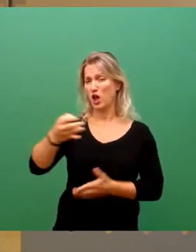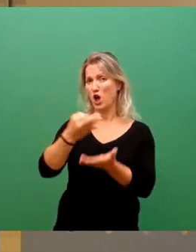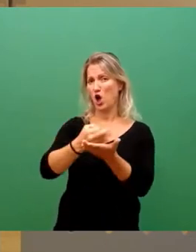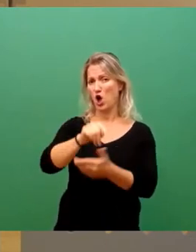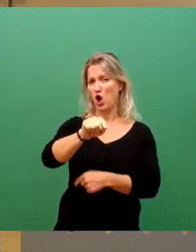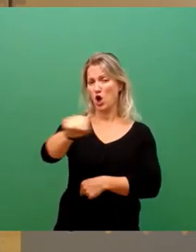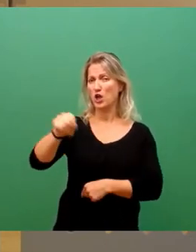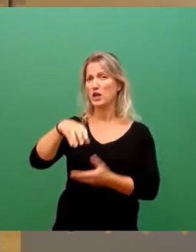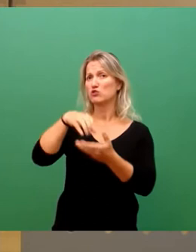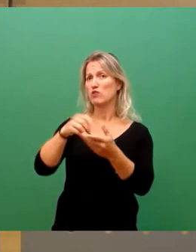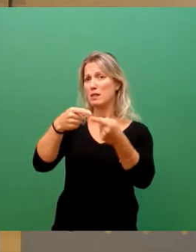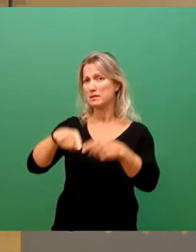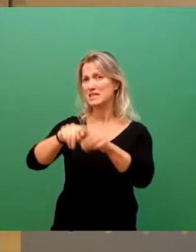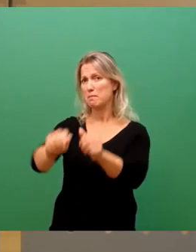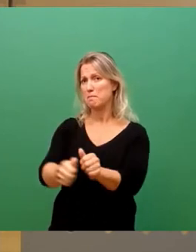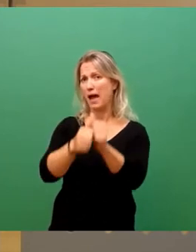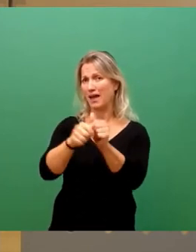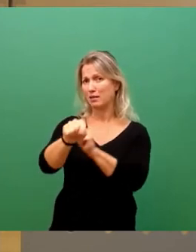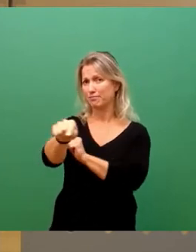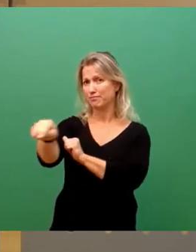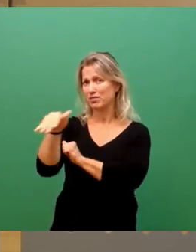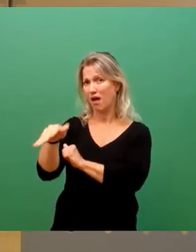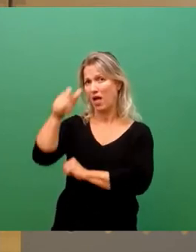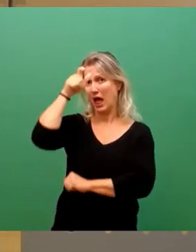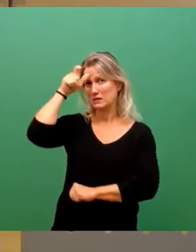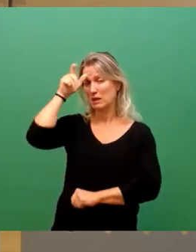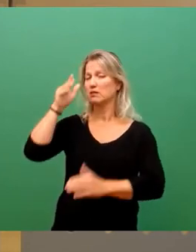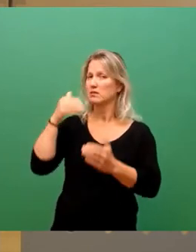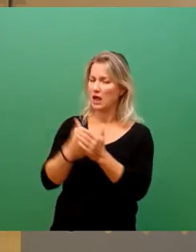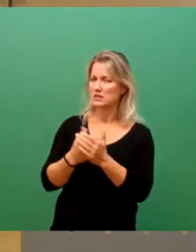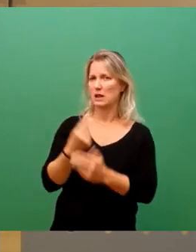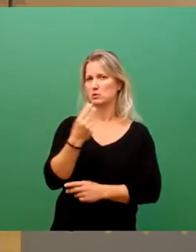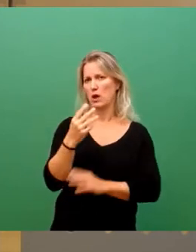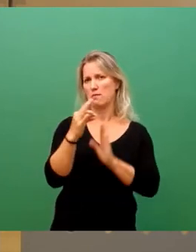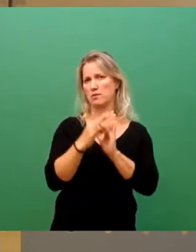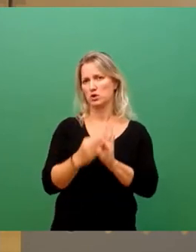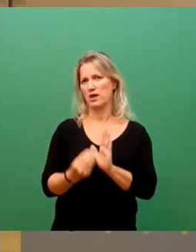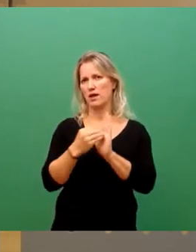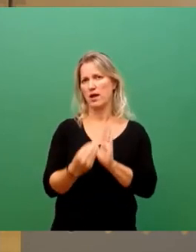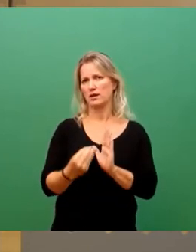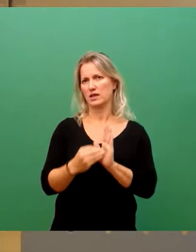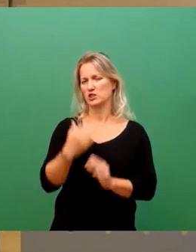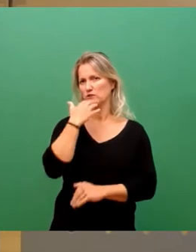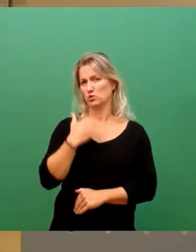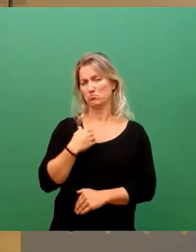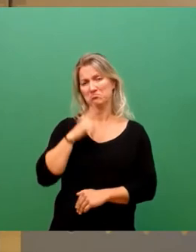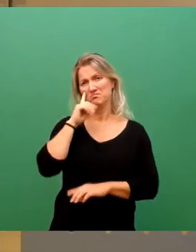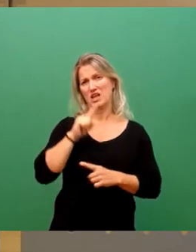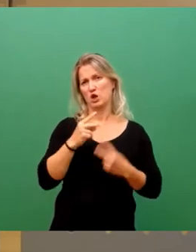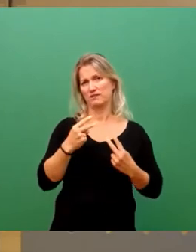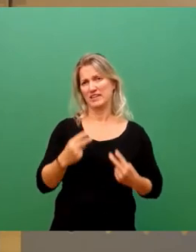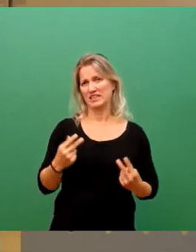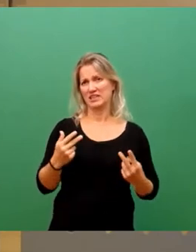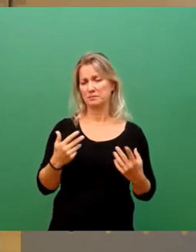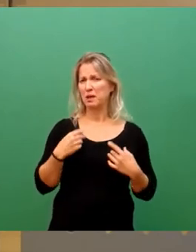Stadtbezirksbeiräten. Deswegen die zwei Ergänzungspunkte, die aus unserer Sicht wichtig sind. Warum sind die